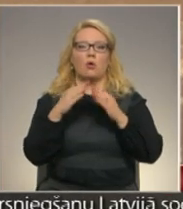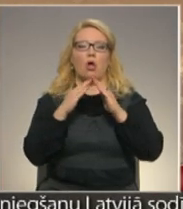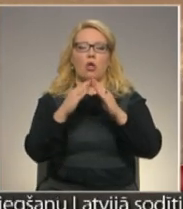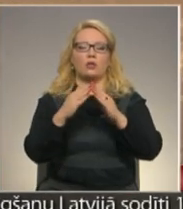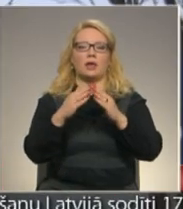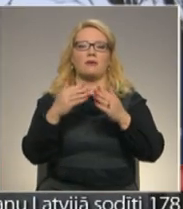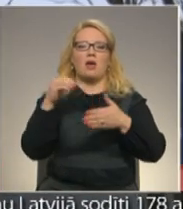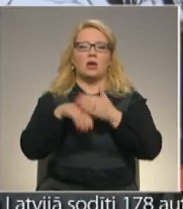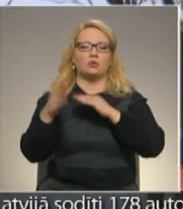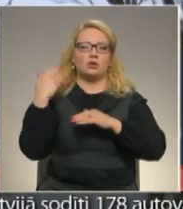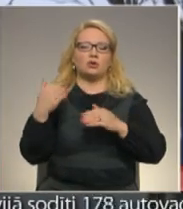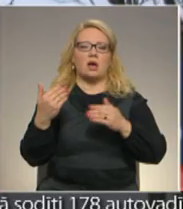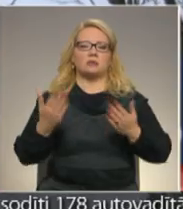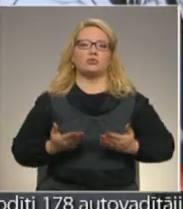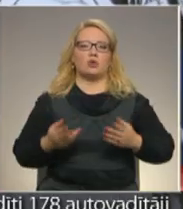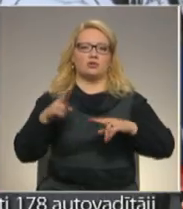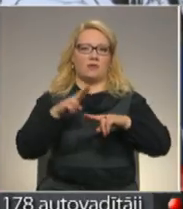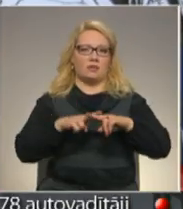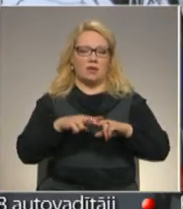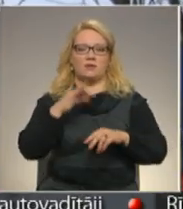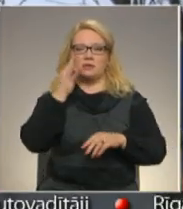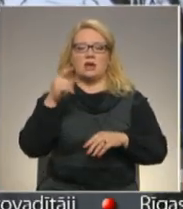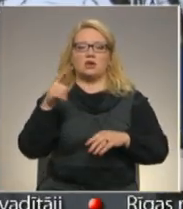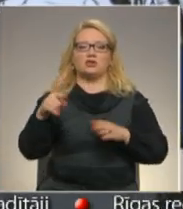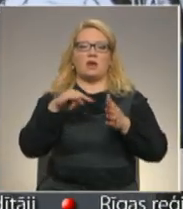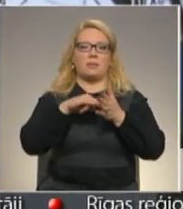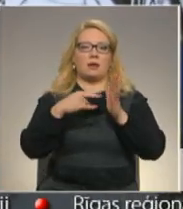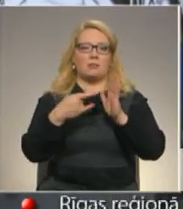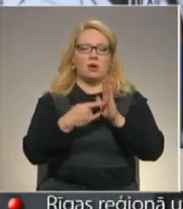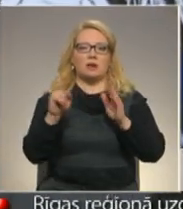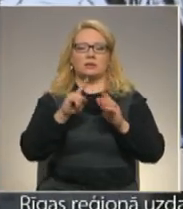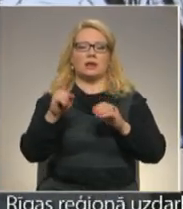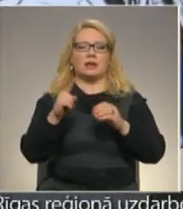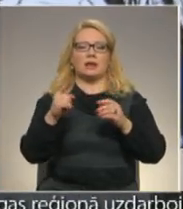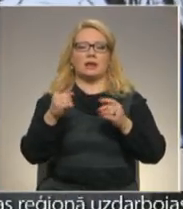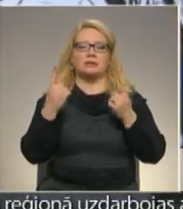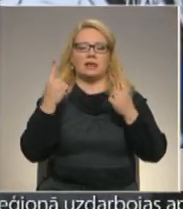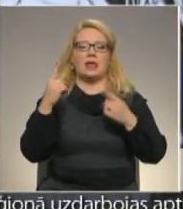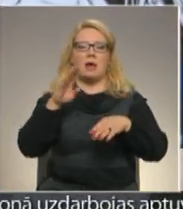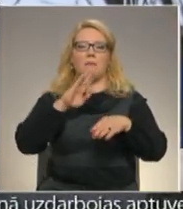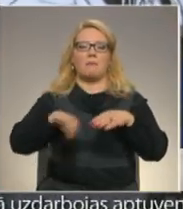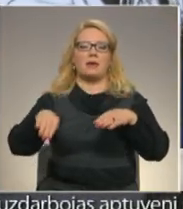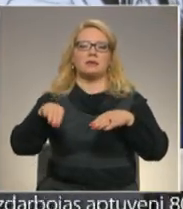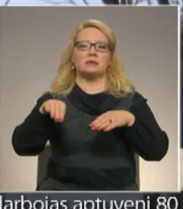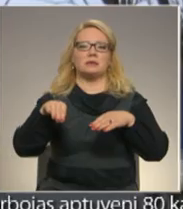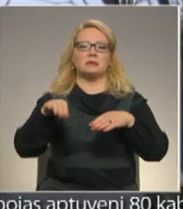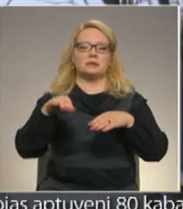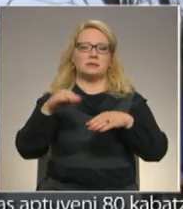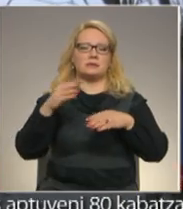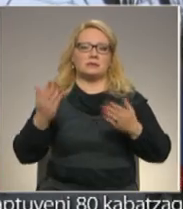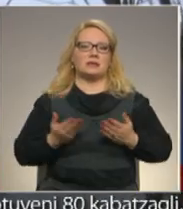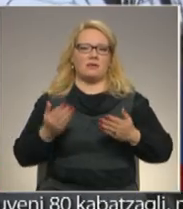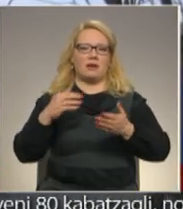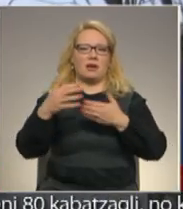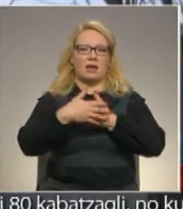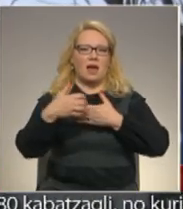uzturēšanās vietās. Šīs projekts ir izteiktiem Ielas bezseimnieku kaķiem, kas ar cilvēku nekad nav kopā dzīvojuši. Līdz ar